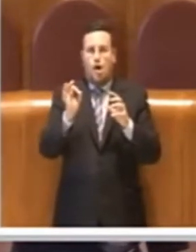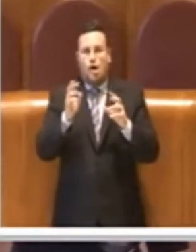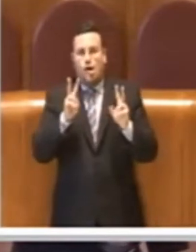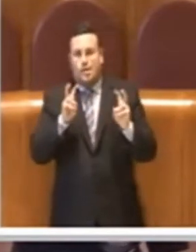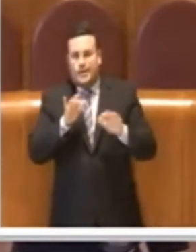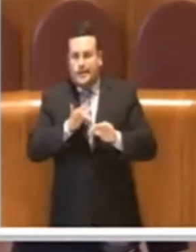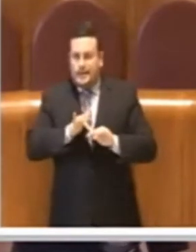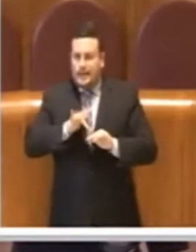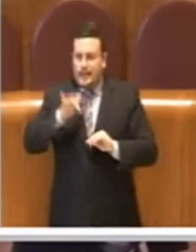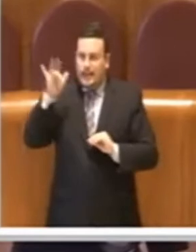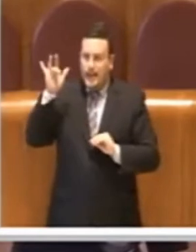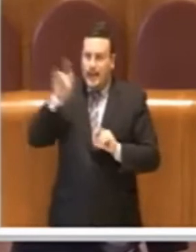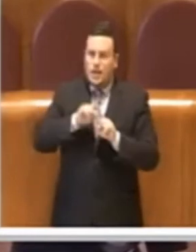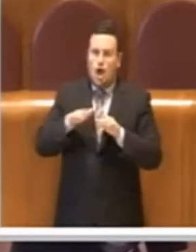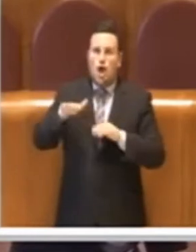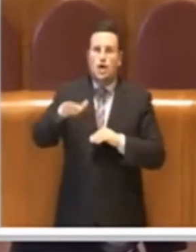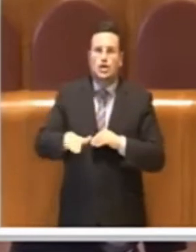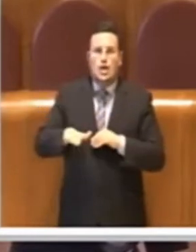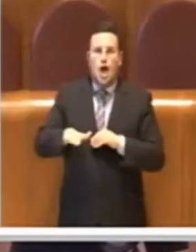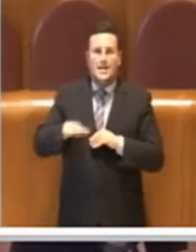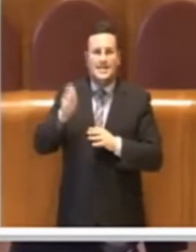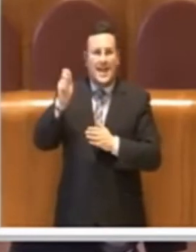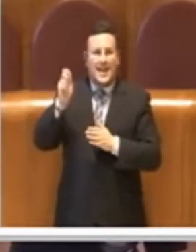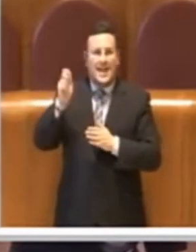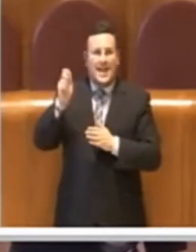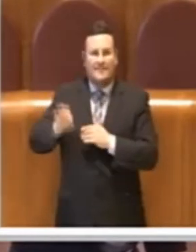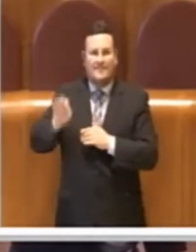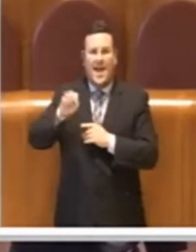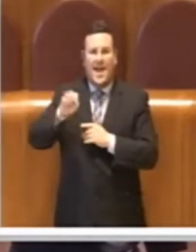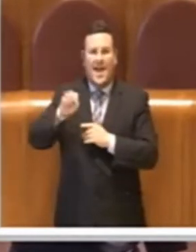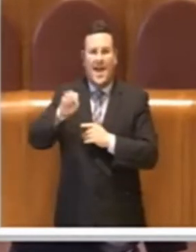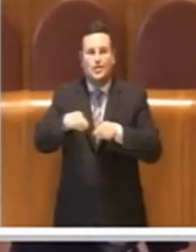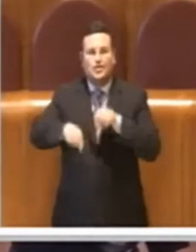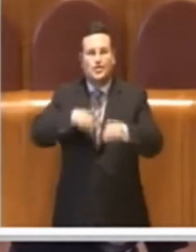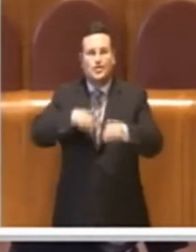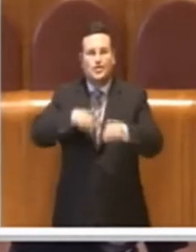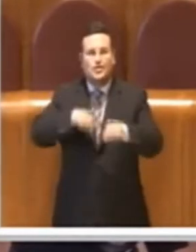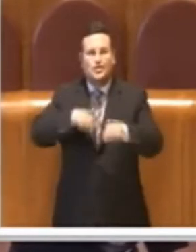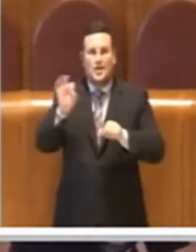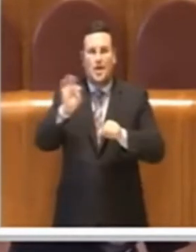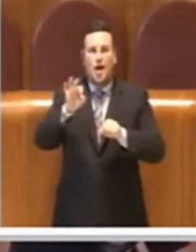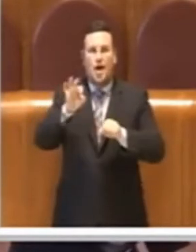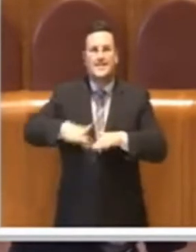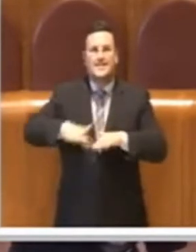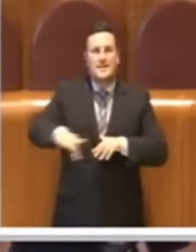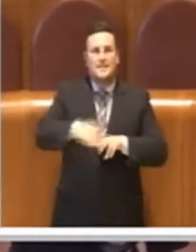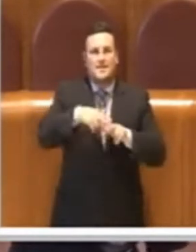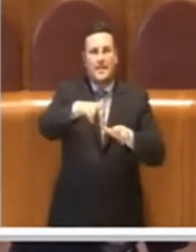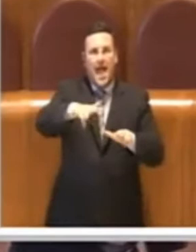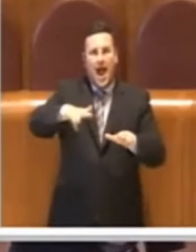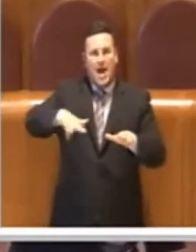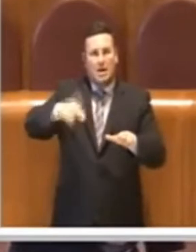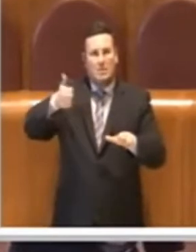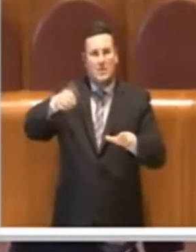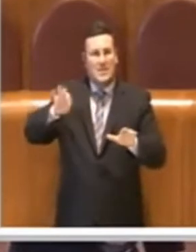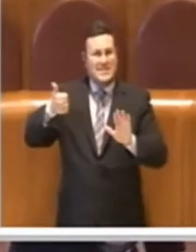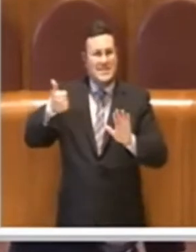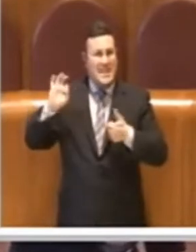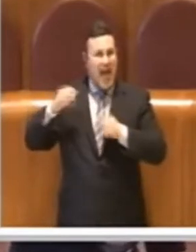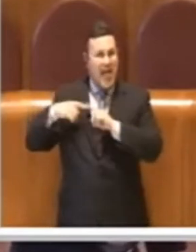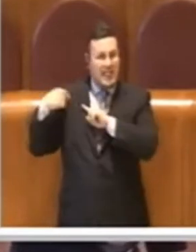come la sosta tariffata, come una corsia ciclabile, come la riduzione dello spazio per le automobili che dagli anni Sessanta a Roma